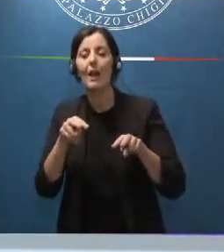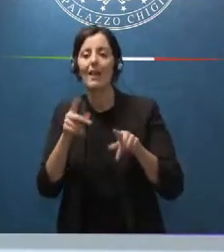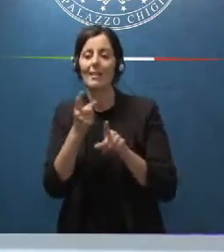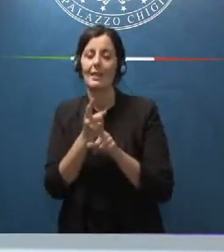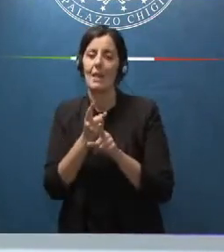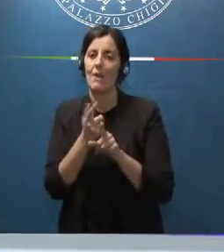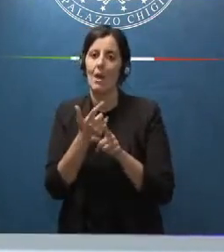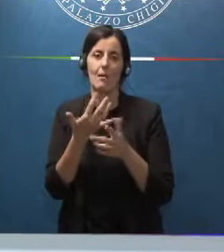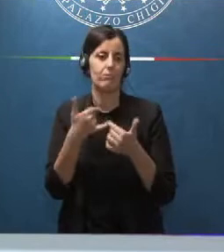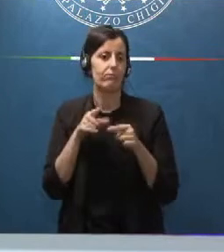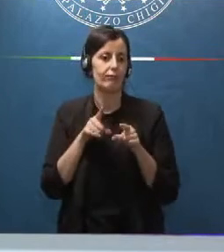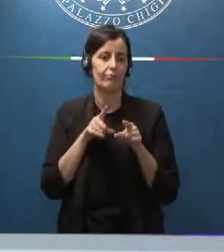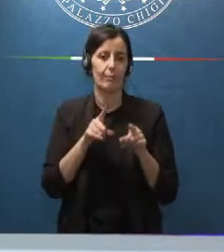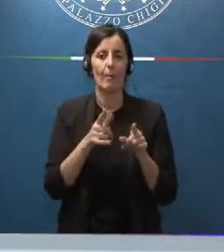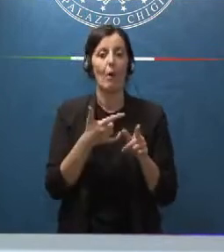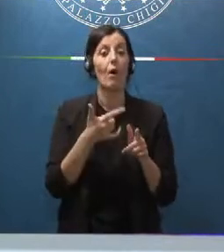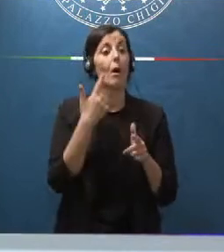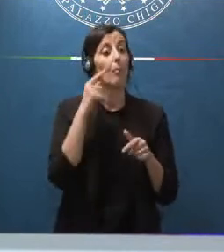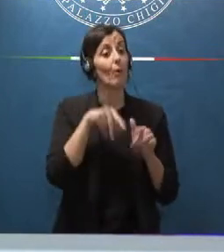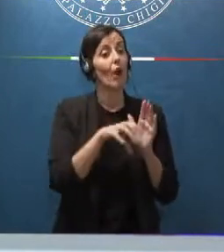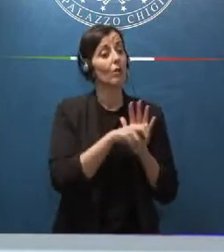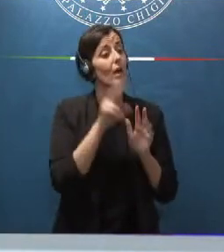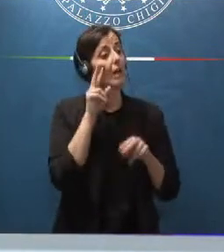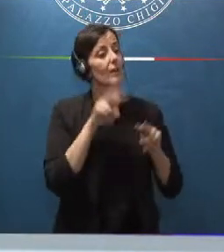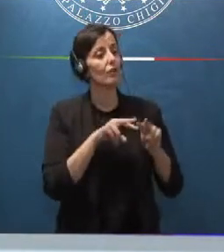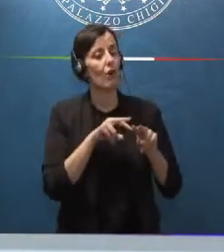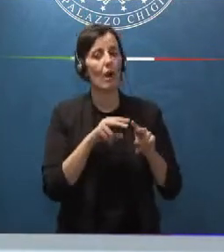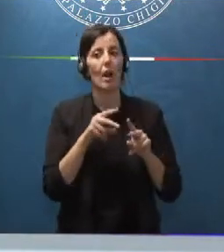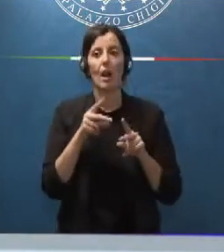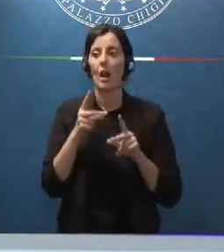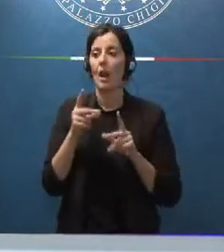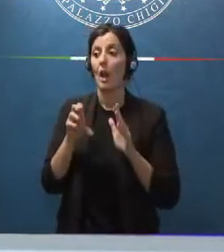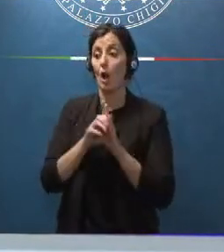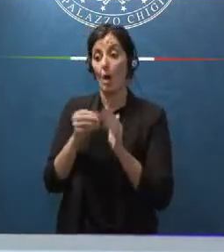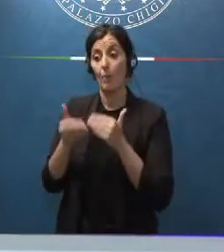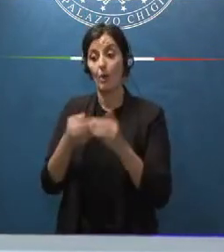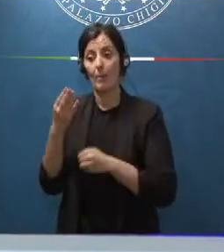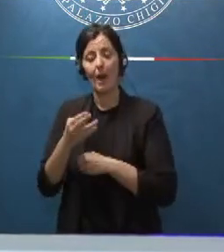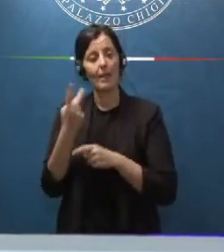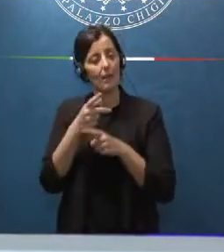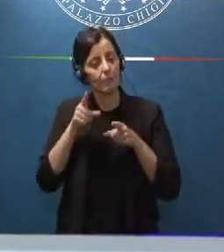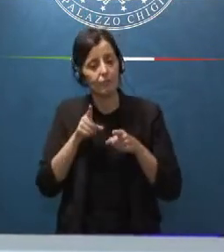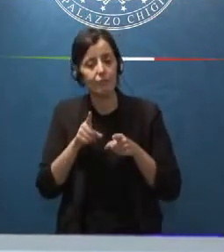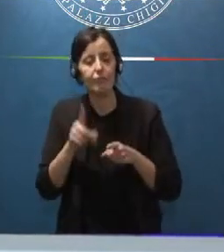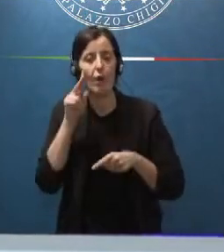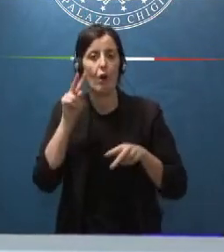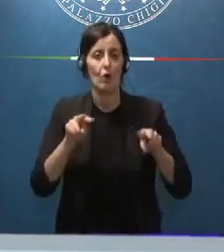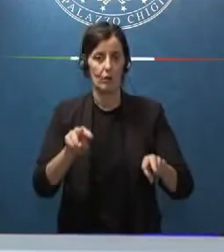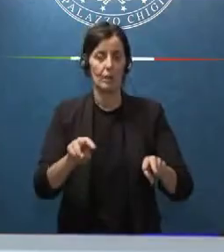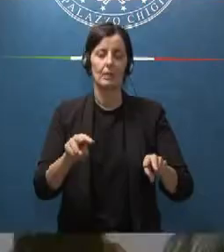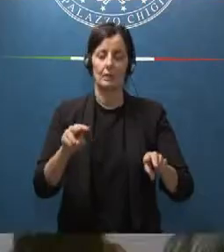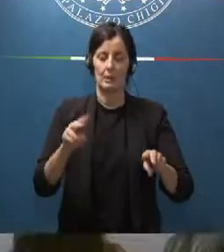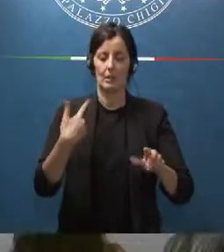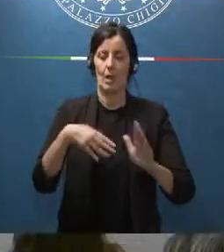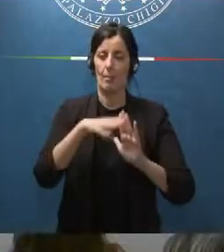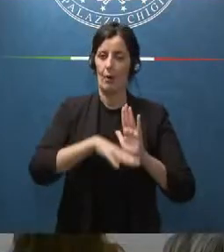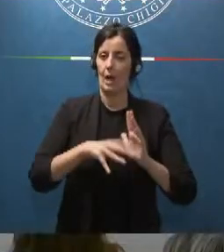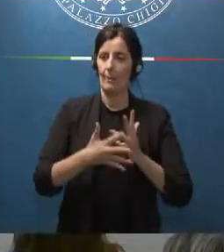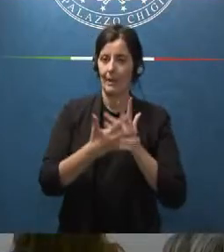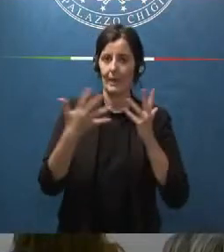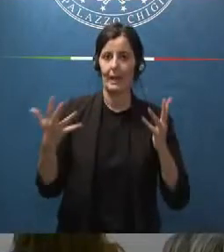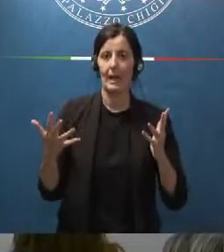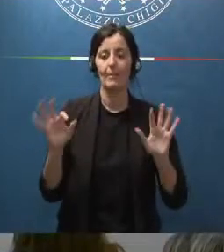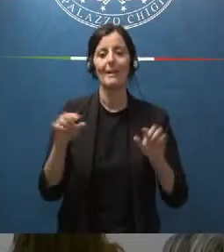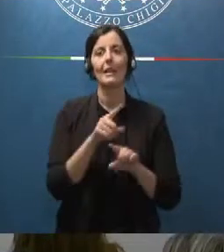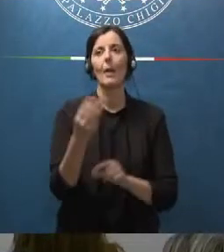andare di pari passo con la revisione costituzionale questo come voi capite è un vasto programma però